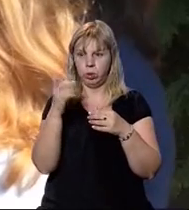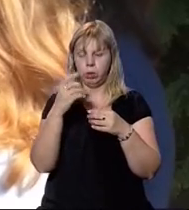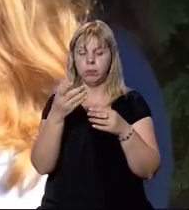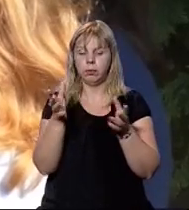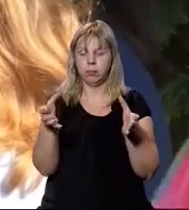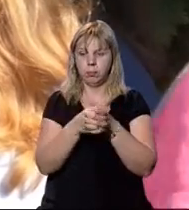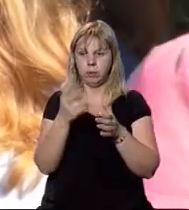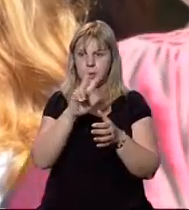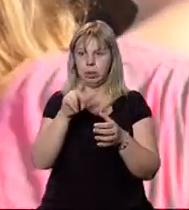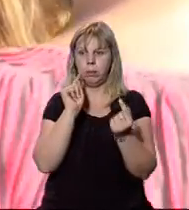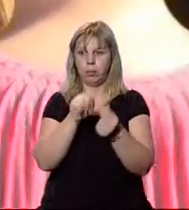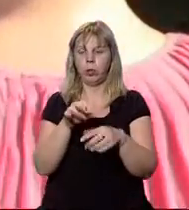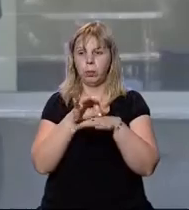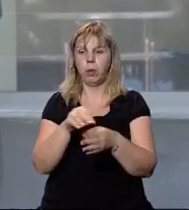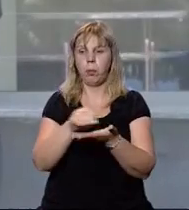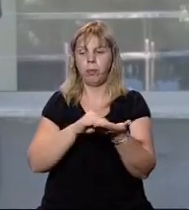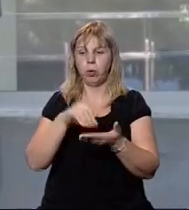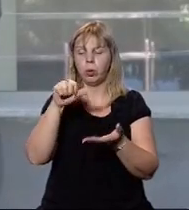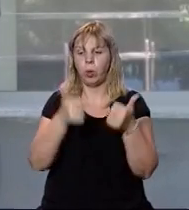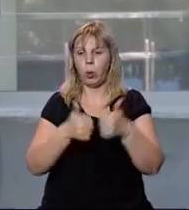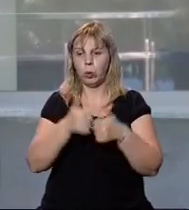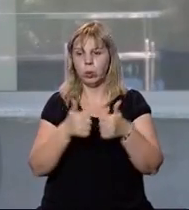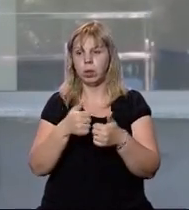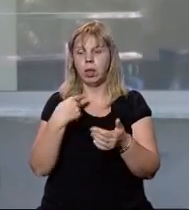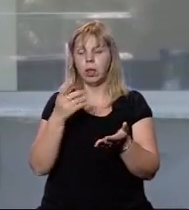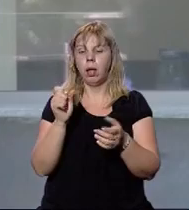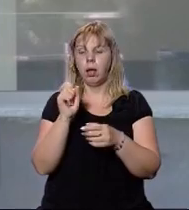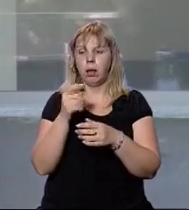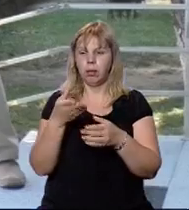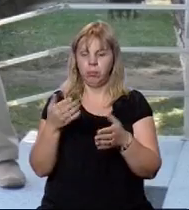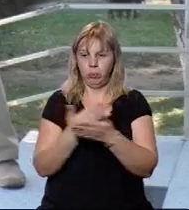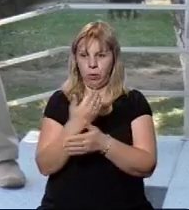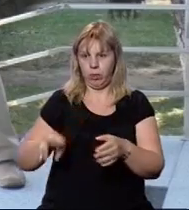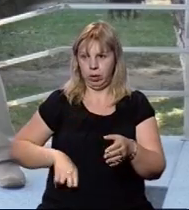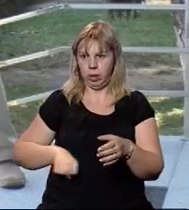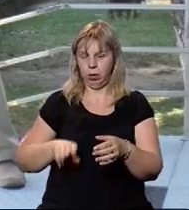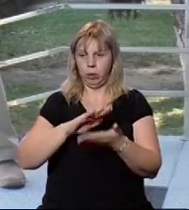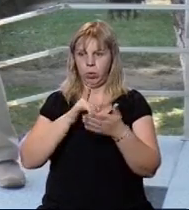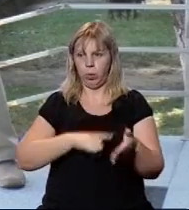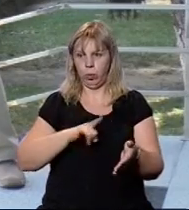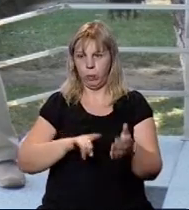-й годині і виступили проти проведення повторного конкурсу та призначення нового керівника пологового.